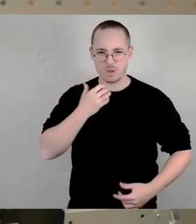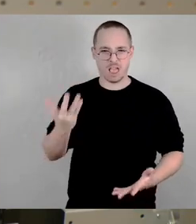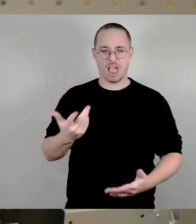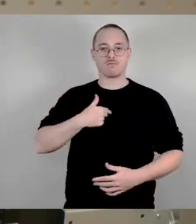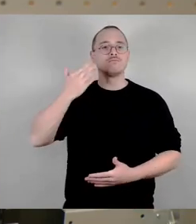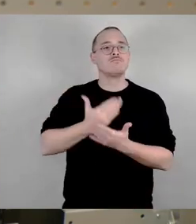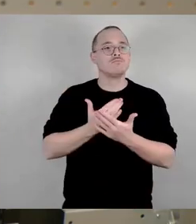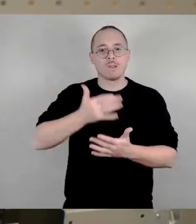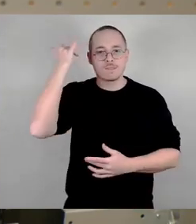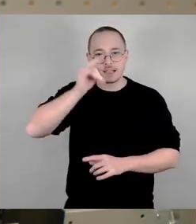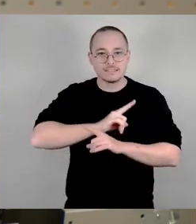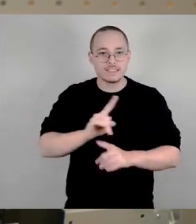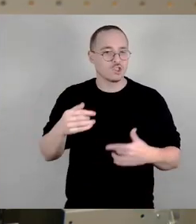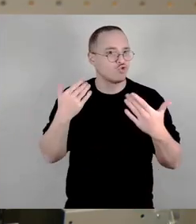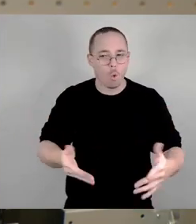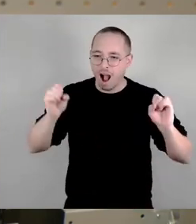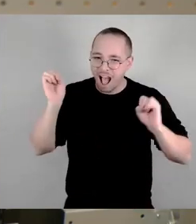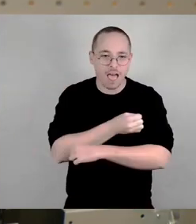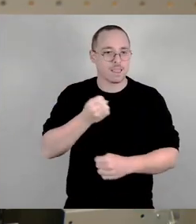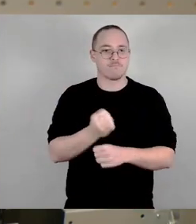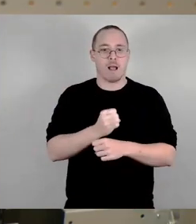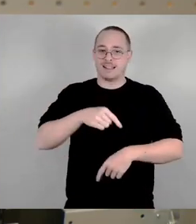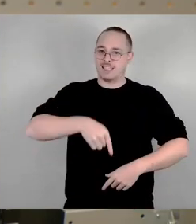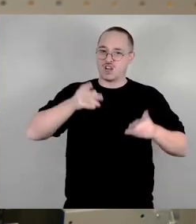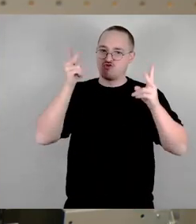Stadtentwicklungspolitik und auch in der sozialen Politik dieser Stadt.